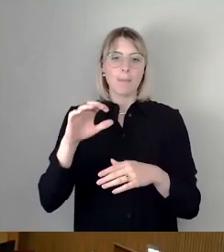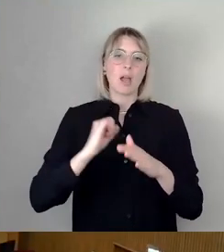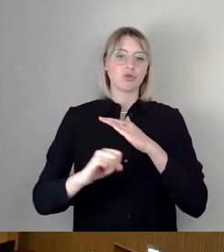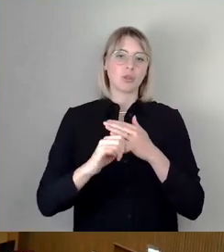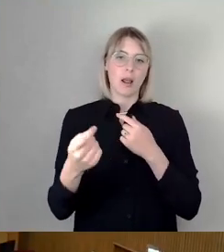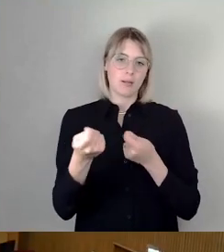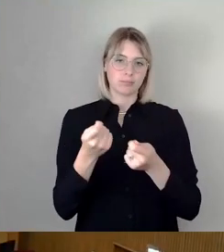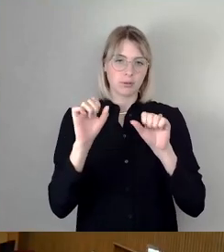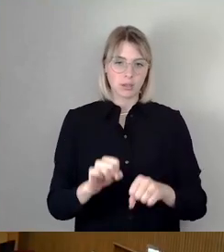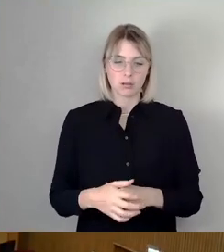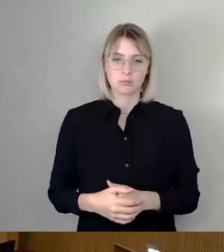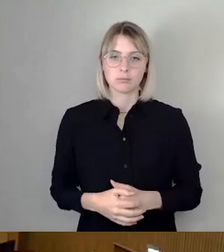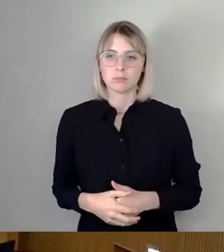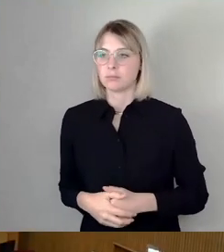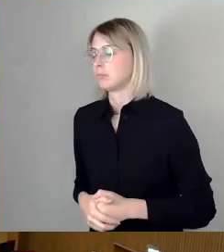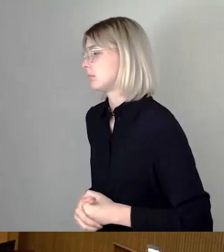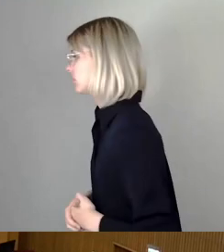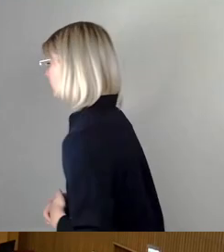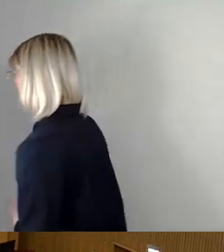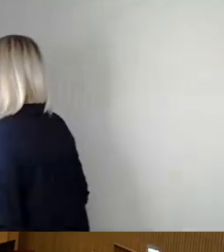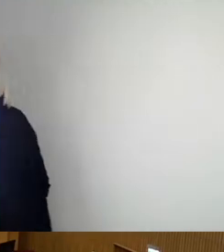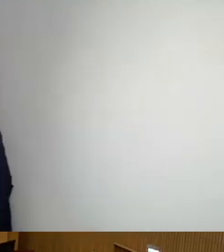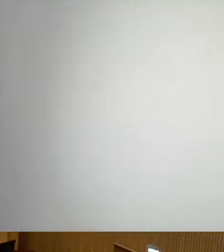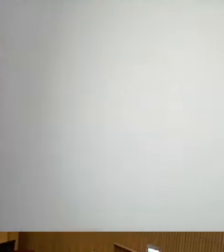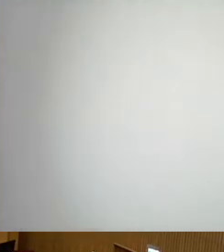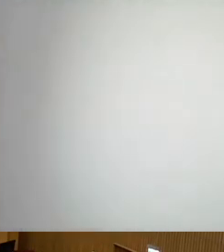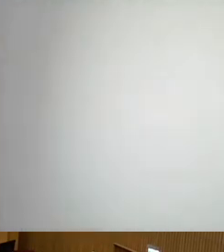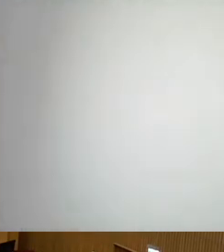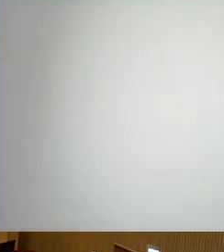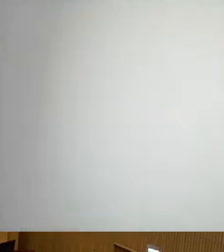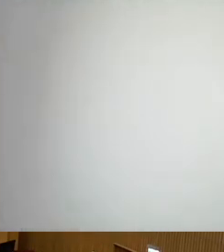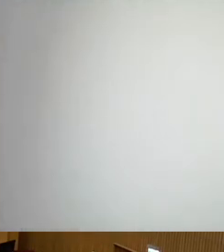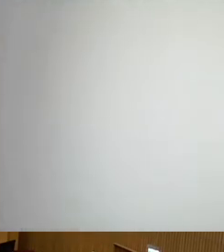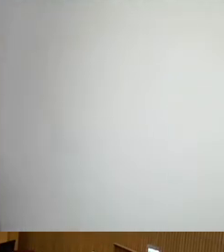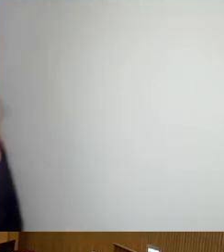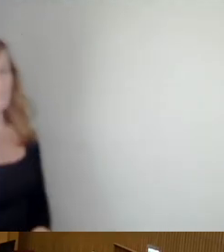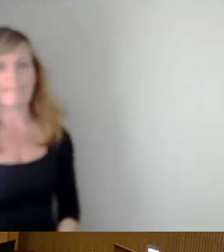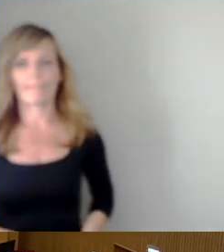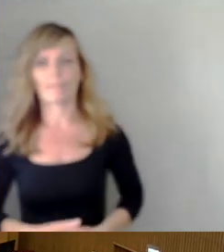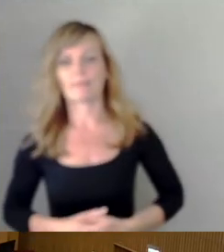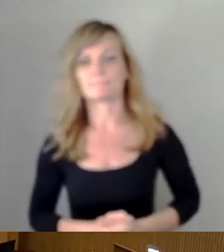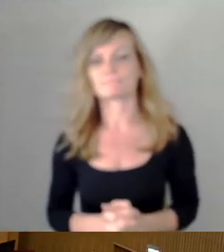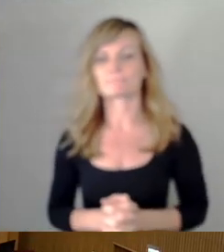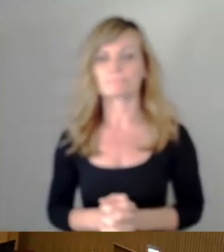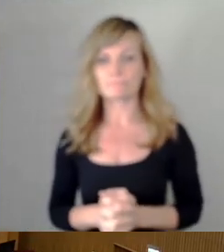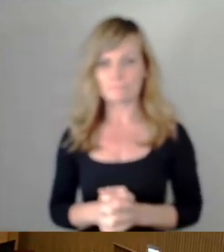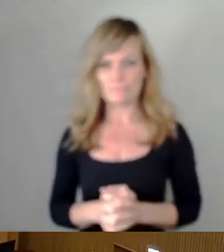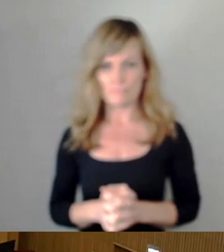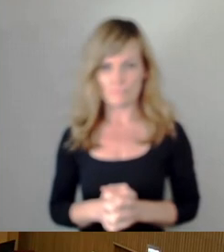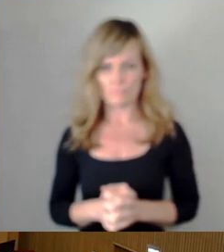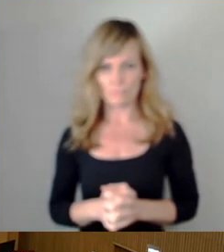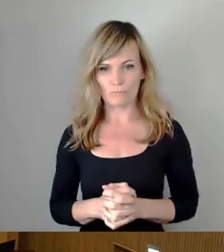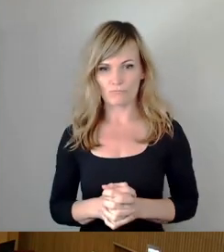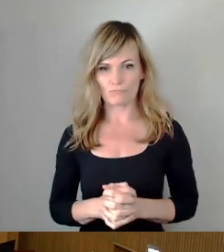Gut, dann habe ich jetzt, ich würde mal fragen, gibt es weiteren Redebedarf? Wenn nicht, würde man nach Frau Krause die Rednerliste